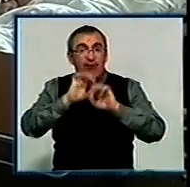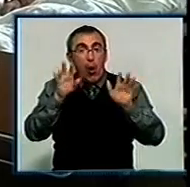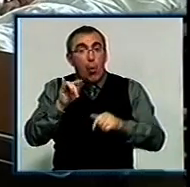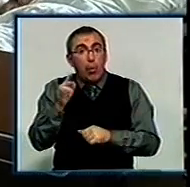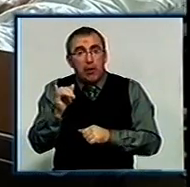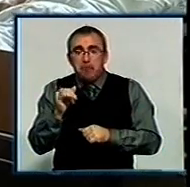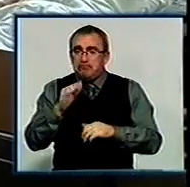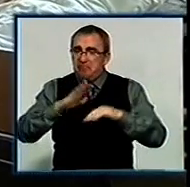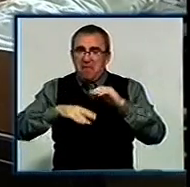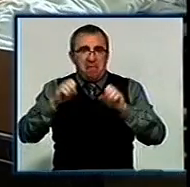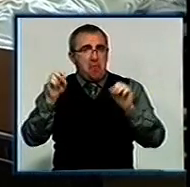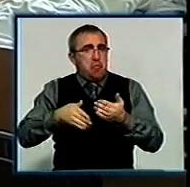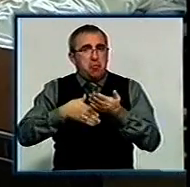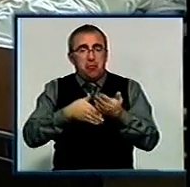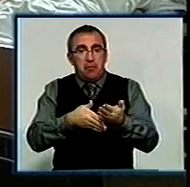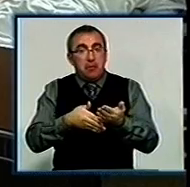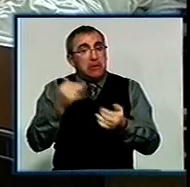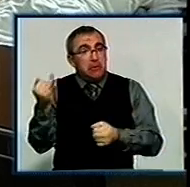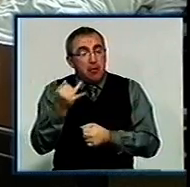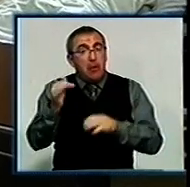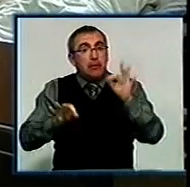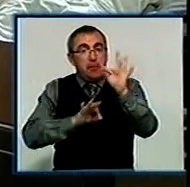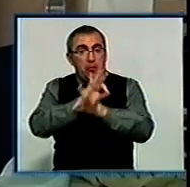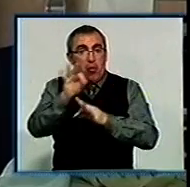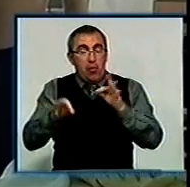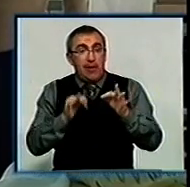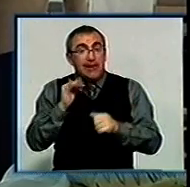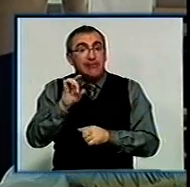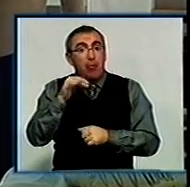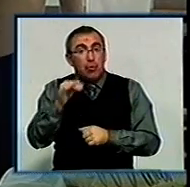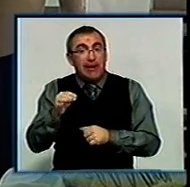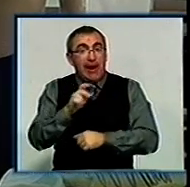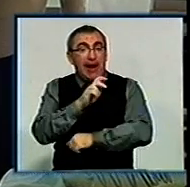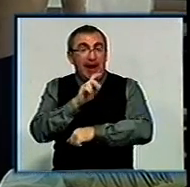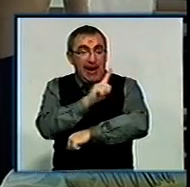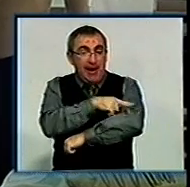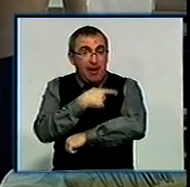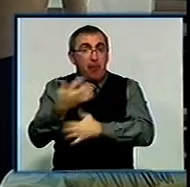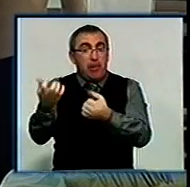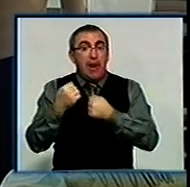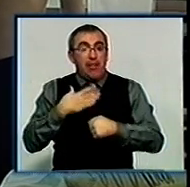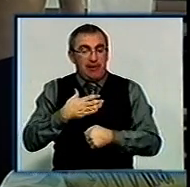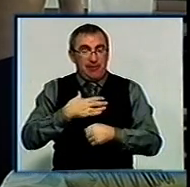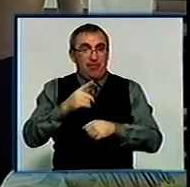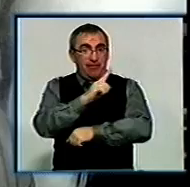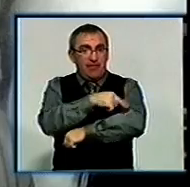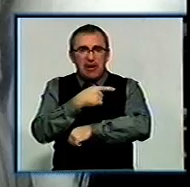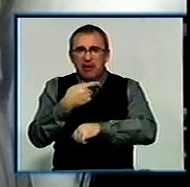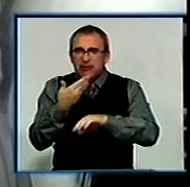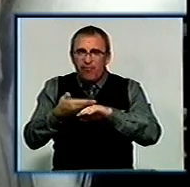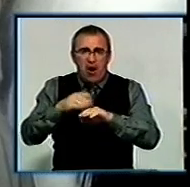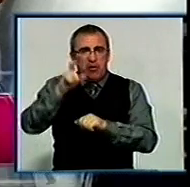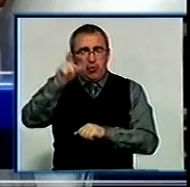допомогу. Тому вони зацікавлені у реалізації проєкту. Стамбульська клініка навіть готова брати до себе на лікування найскладніших хворих.